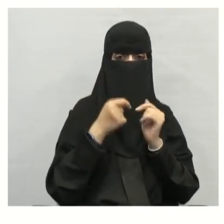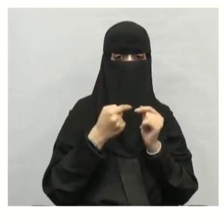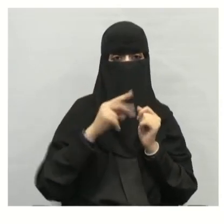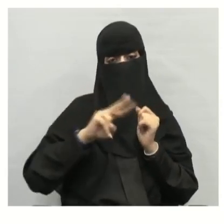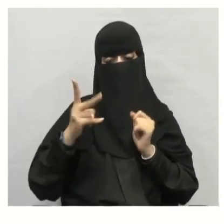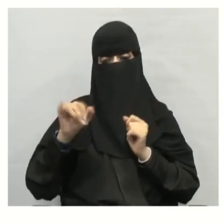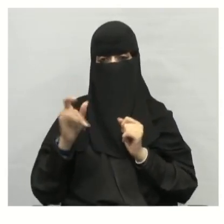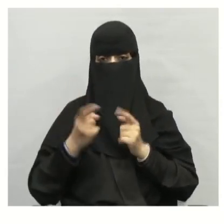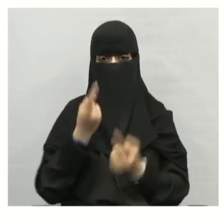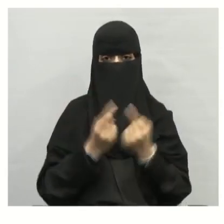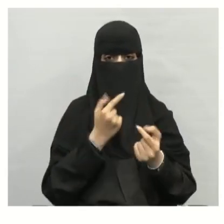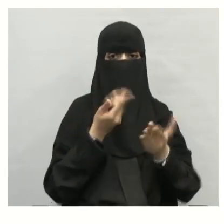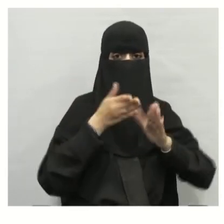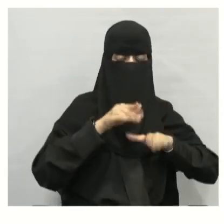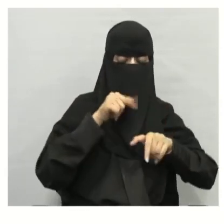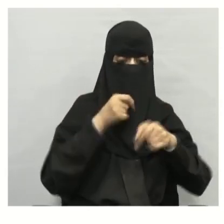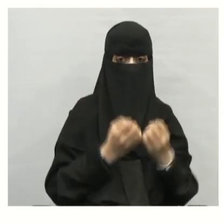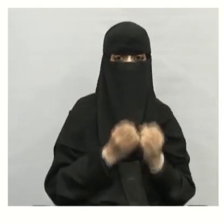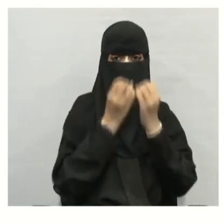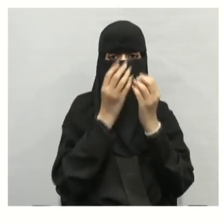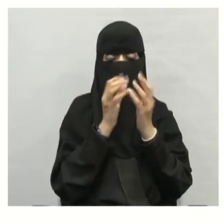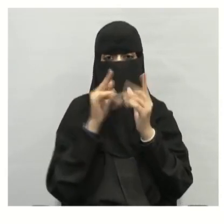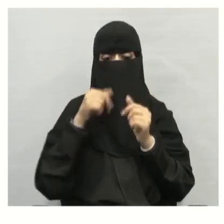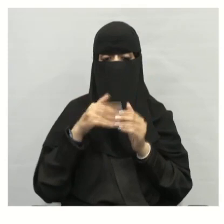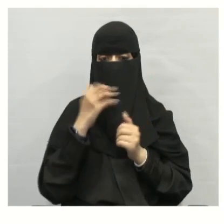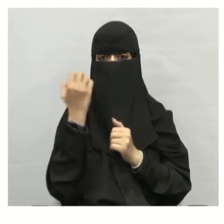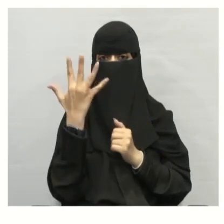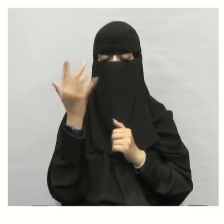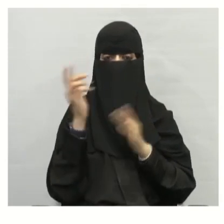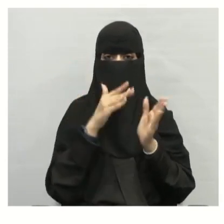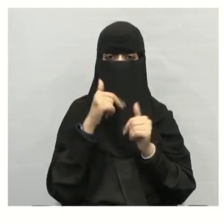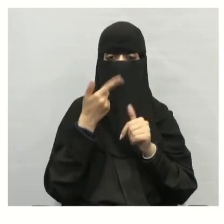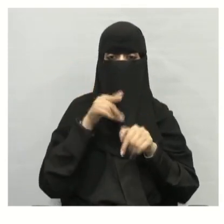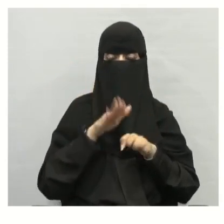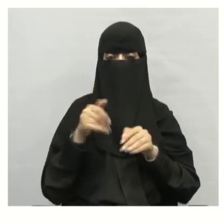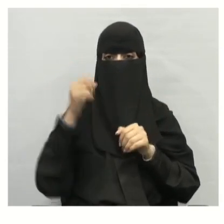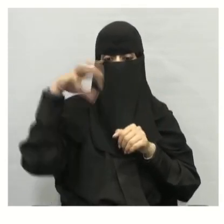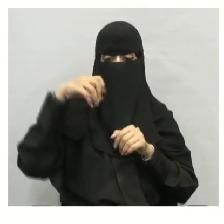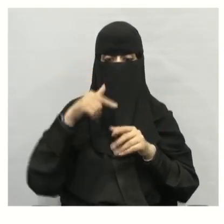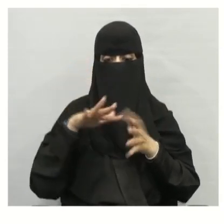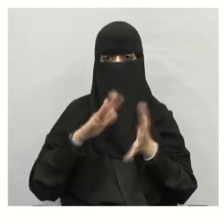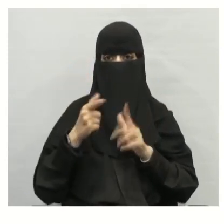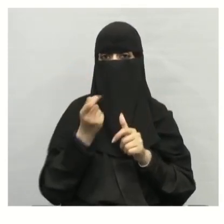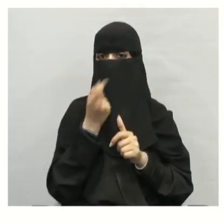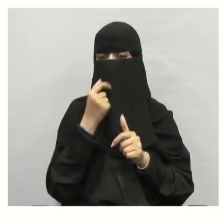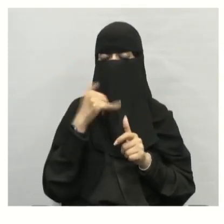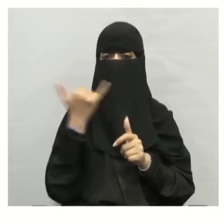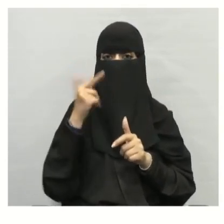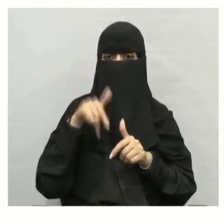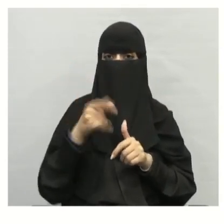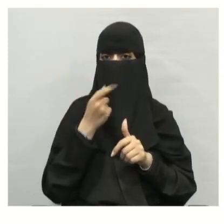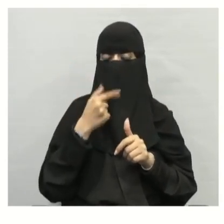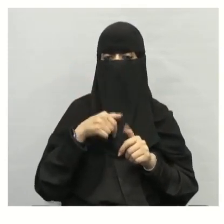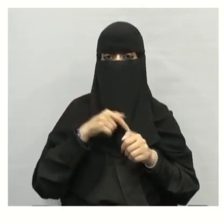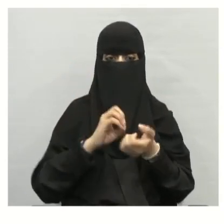الأشجار أو في الغابات المطيرة خمس أنواع الطيور تعيش في الغابات المطيرة بعض الأدوية المهمة كأدوية